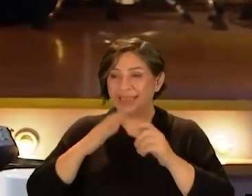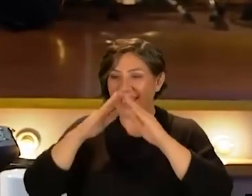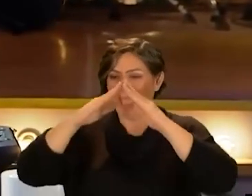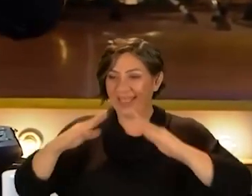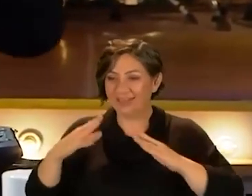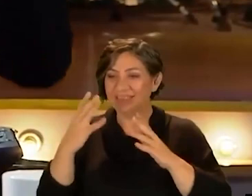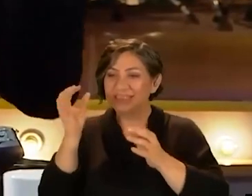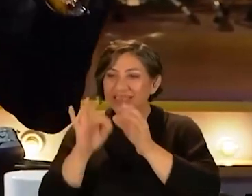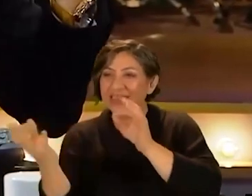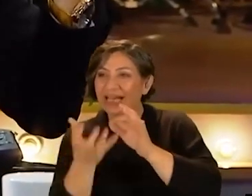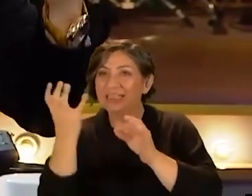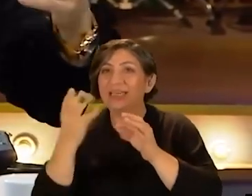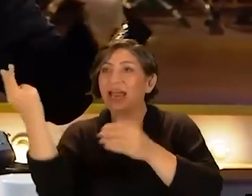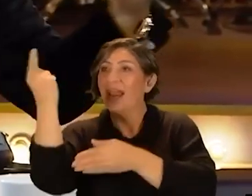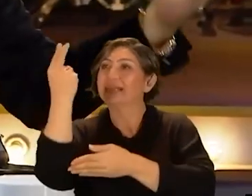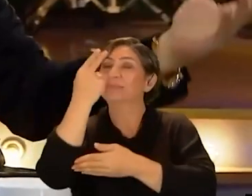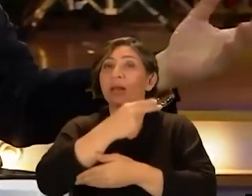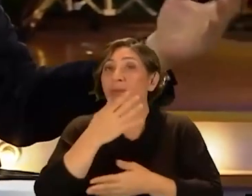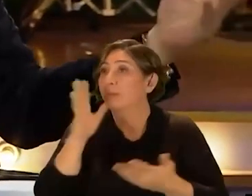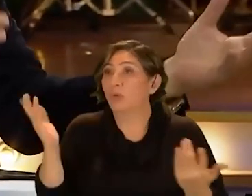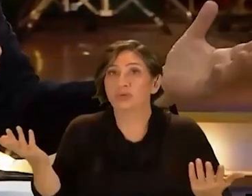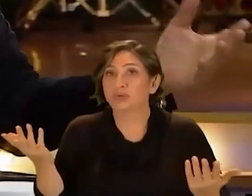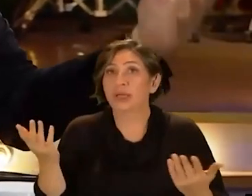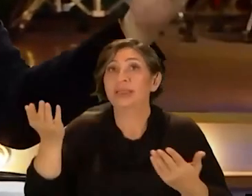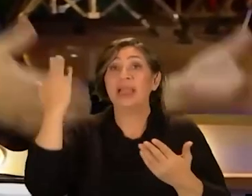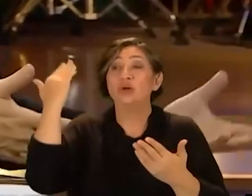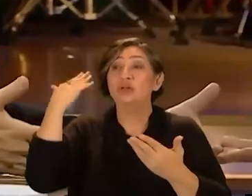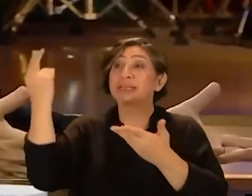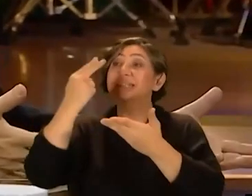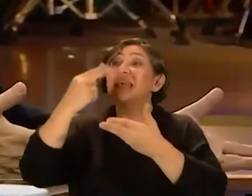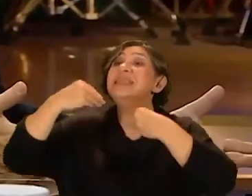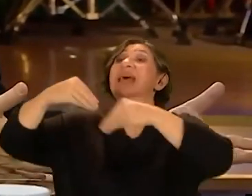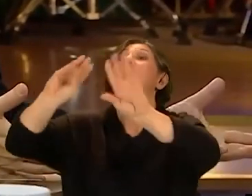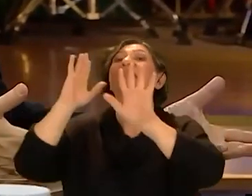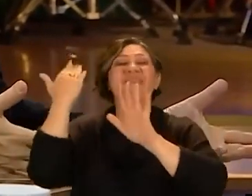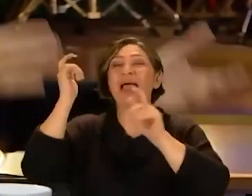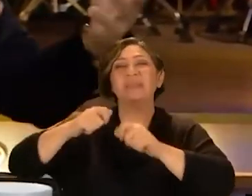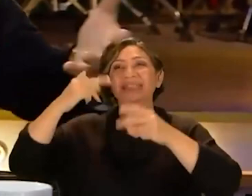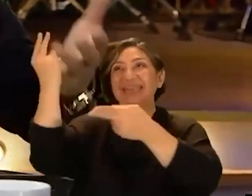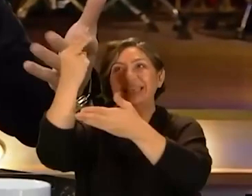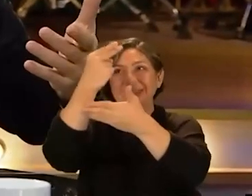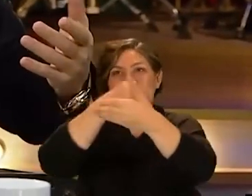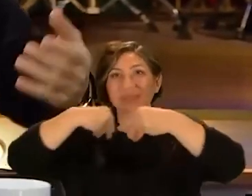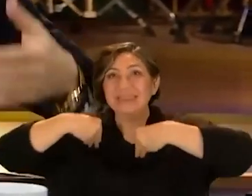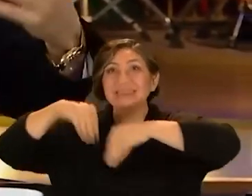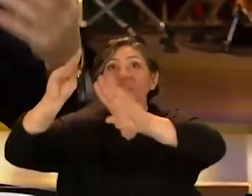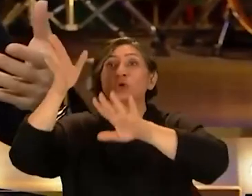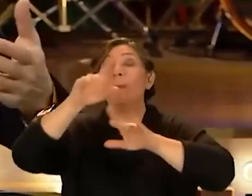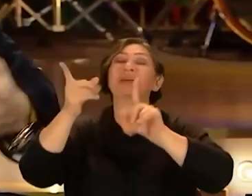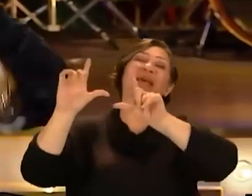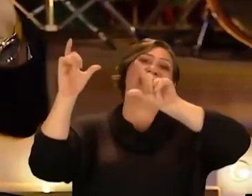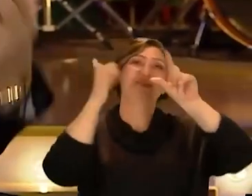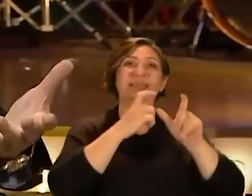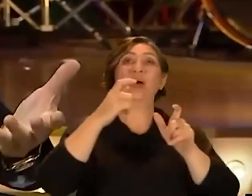kulübesinde yaktığı resimleri bilmiyoruz daha önceki resimlerini satmasaydı ve Tahiti'ye gittikten